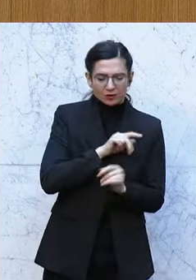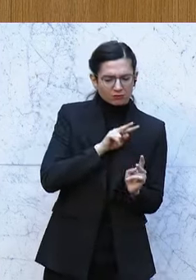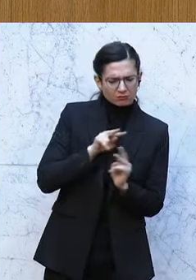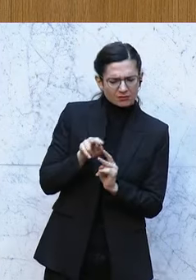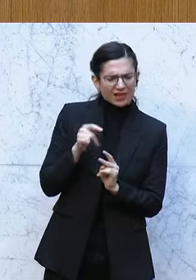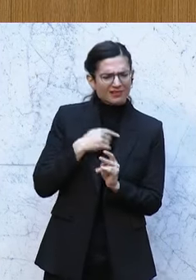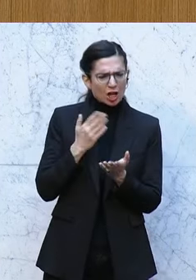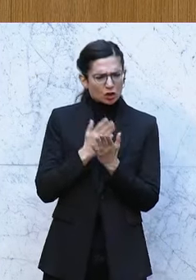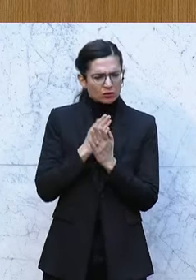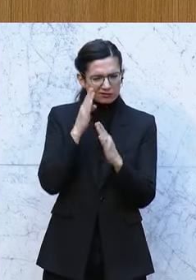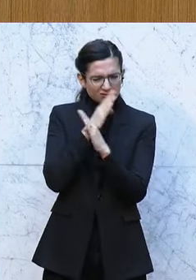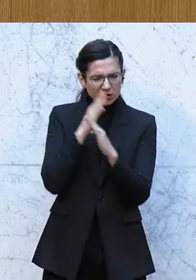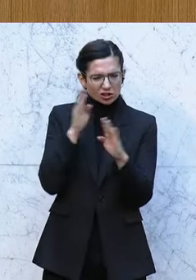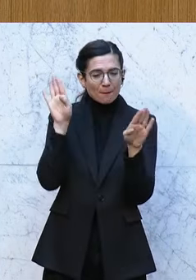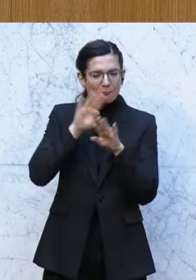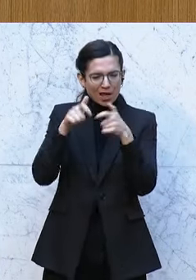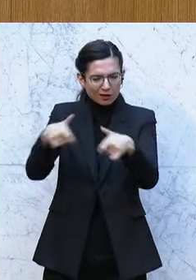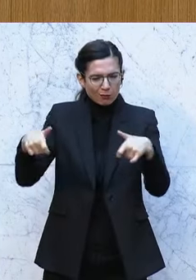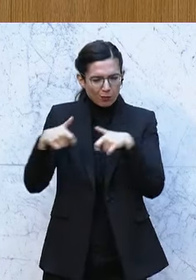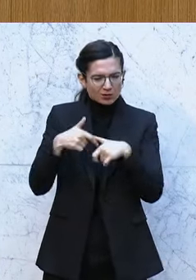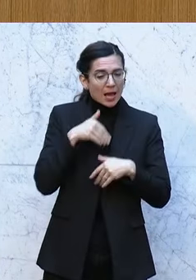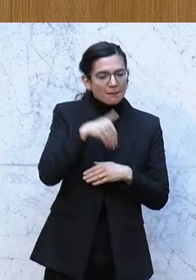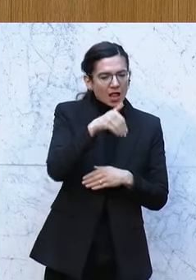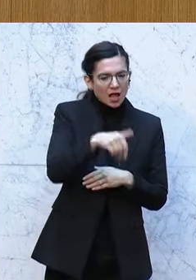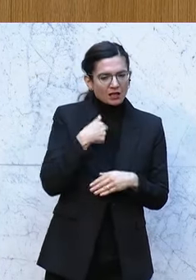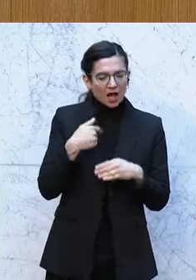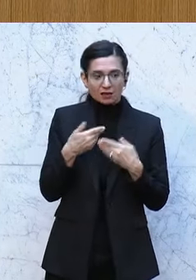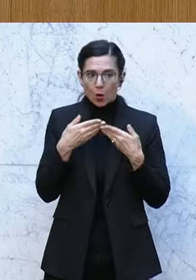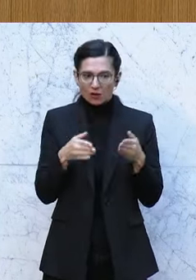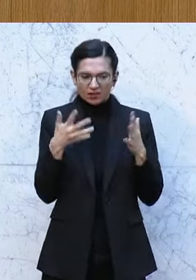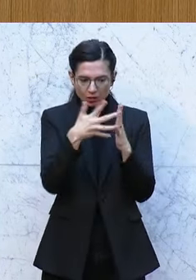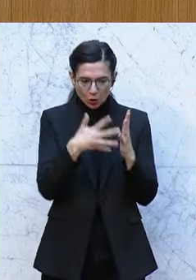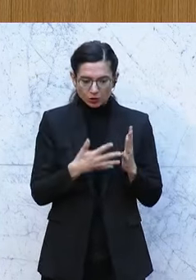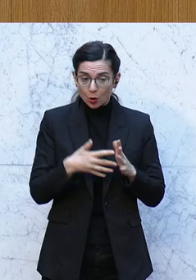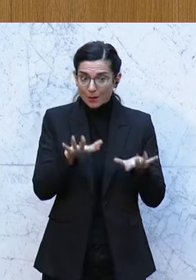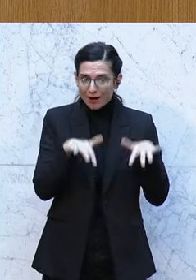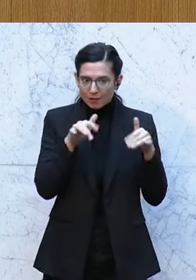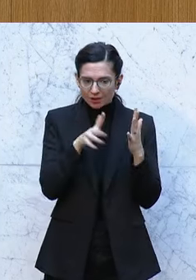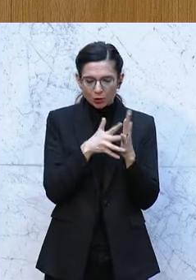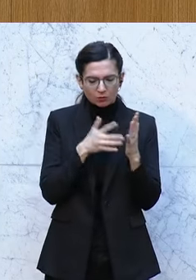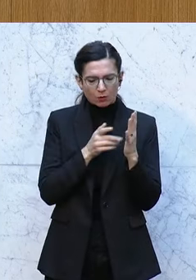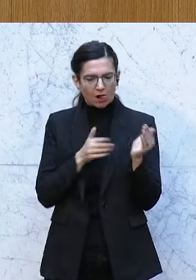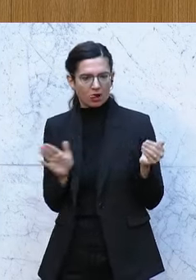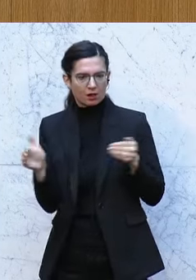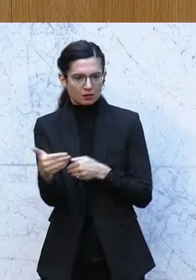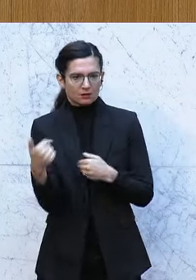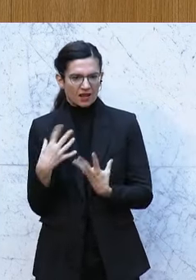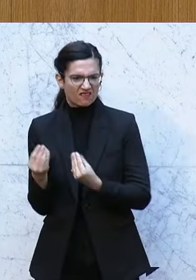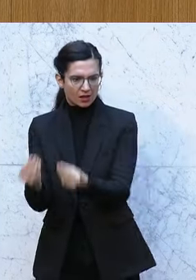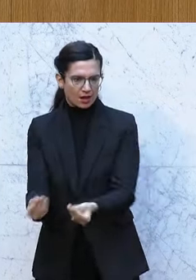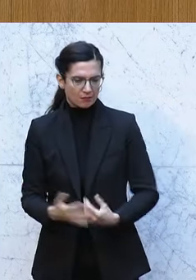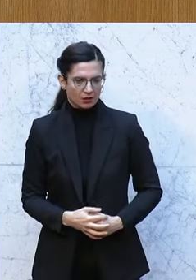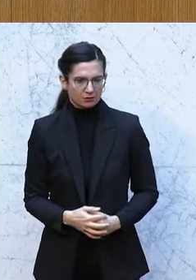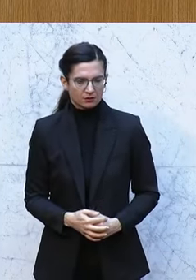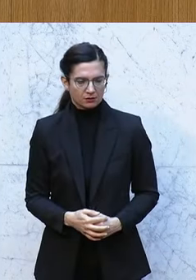das eine Blackbox ist, dass hier Milliarden an der öffentlichen Kontrolle, an der parlamentarischen Kontrolle vorbei vergeben werden.